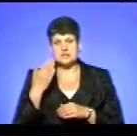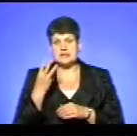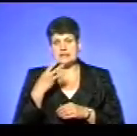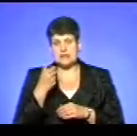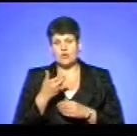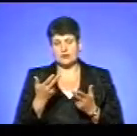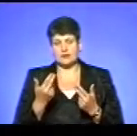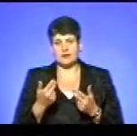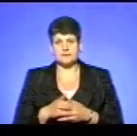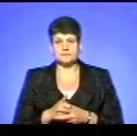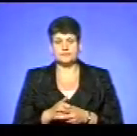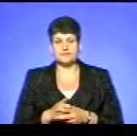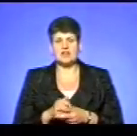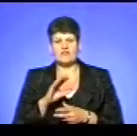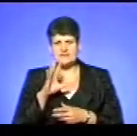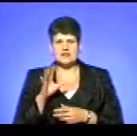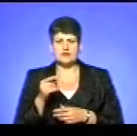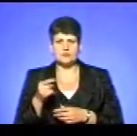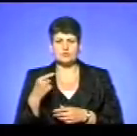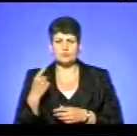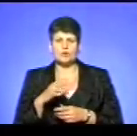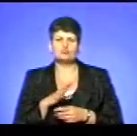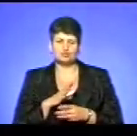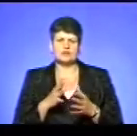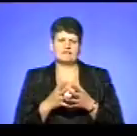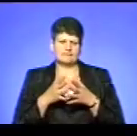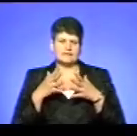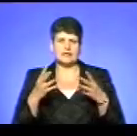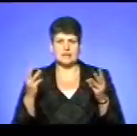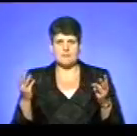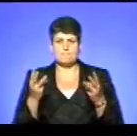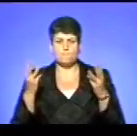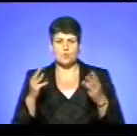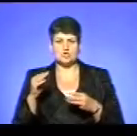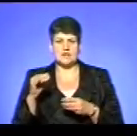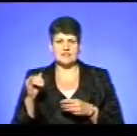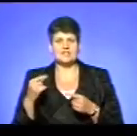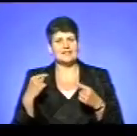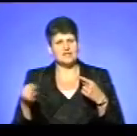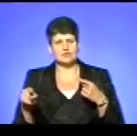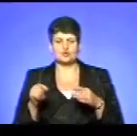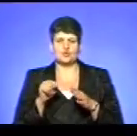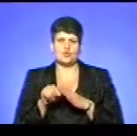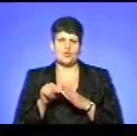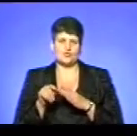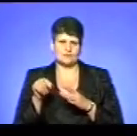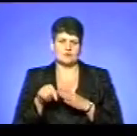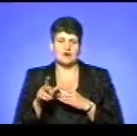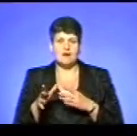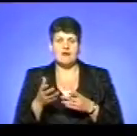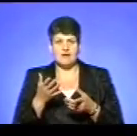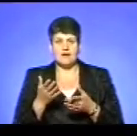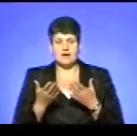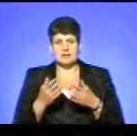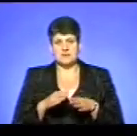так. Взагалі на Тернопільщині також виникали великі масштабні пожежі, іншого роду надзвичайні ситуації, але ми